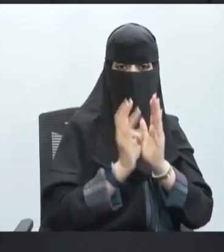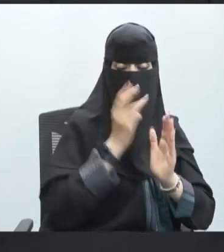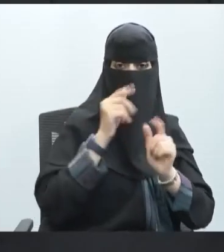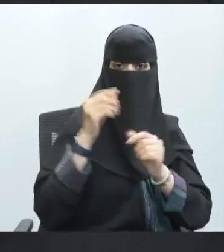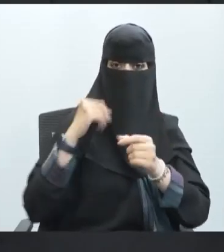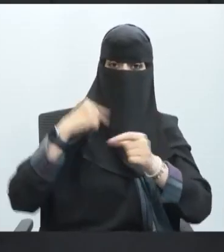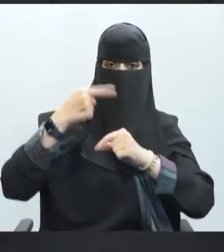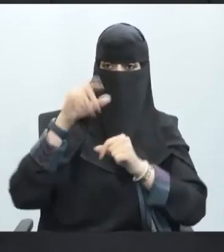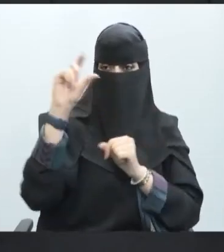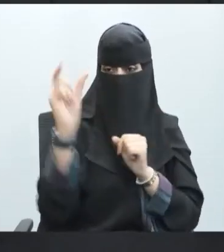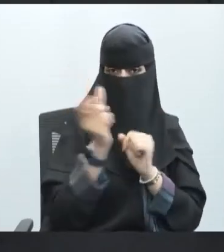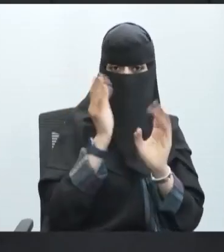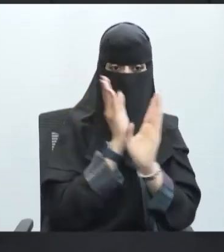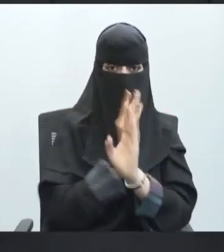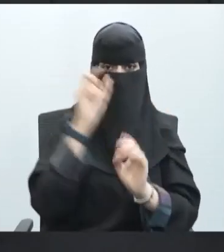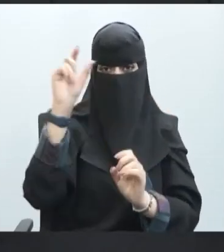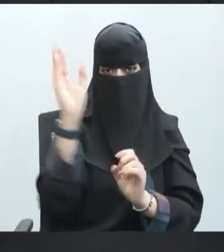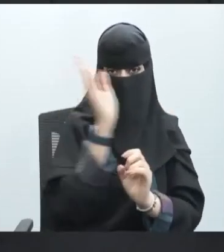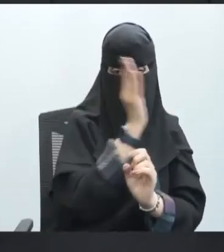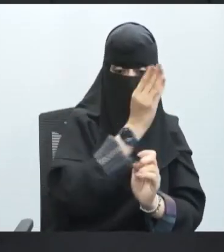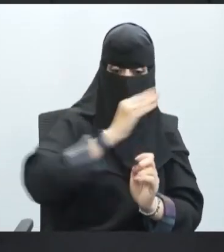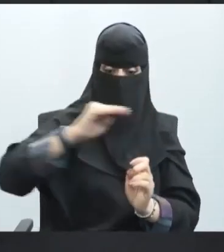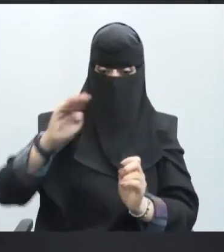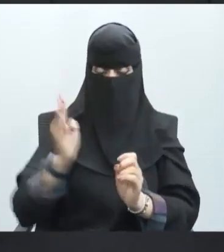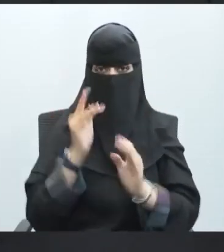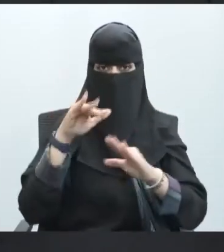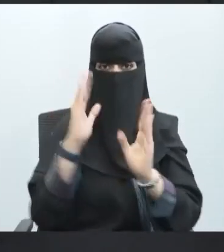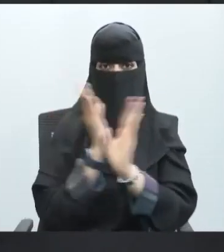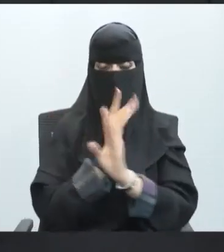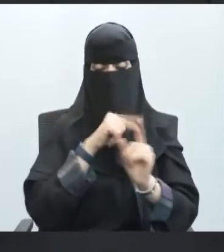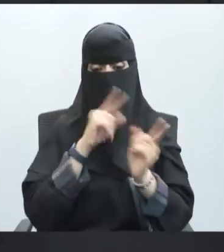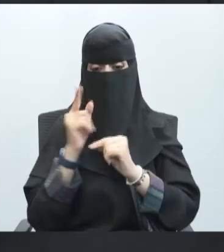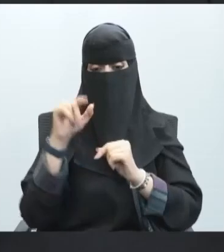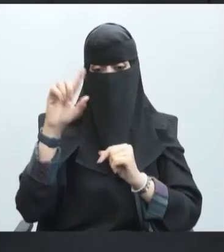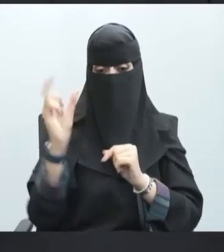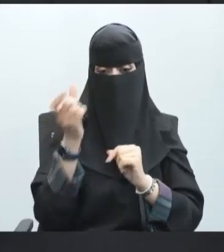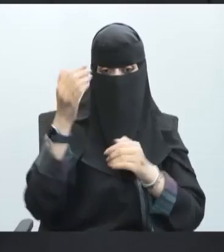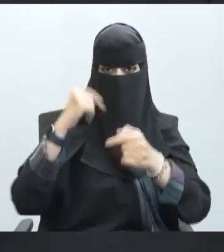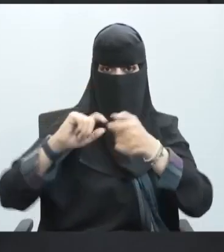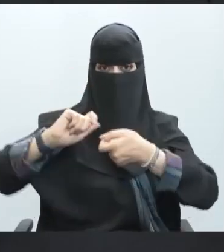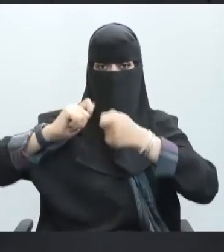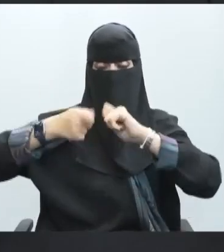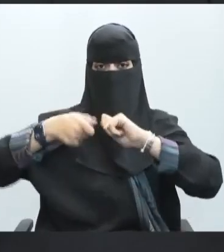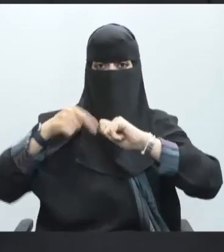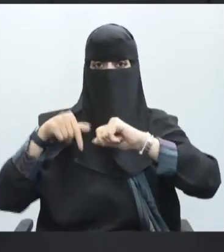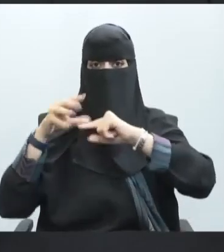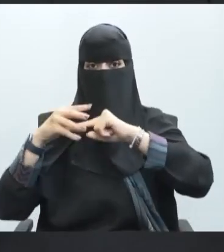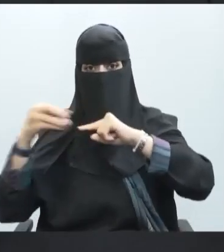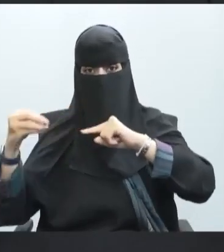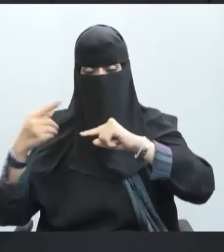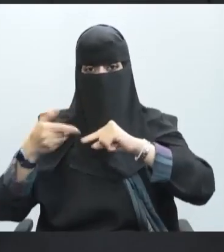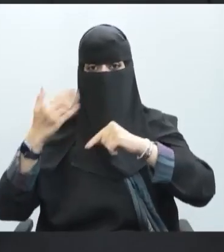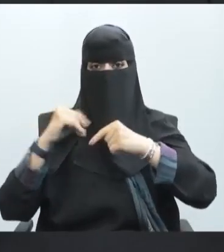بطريقة معاكسة عندما ينتقل الصوديوم إلى المنطقة المجاورة المنطقة الأولى سوف تتحول إلى شحنة سالبة